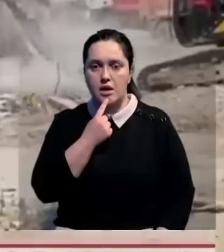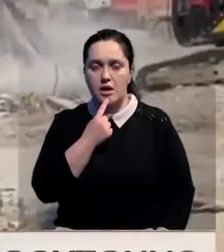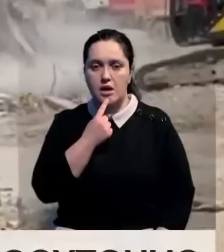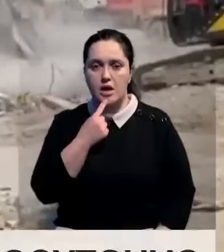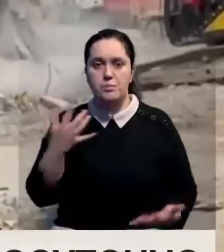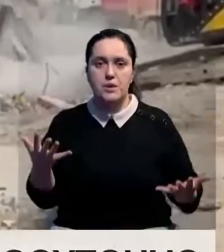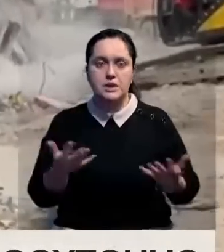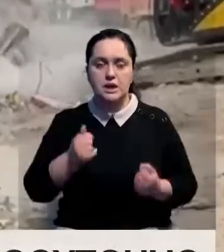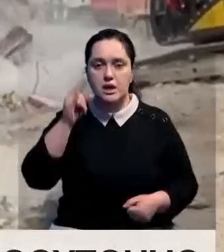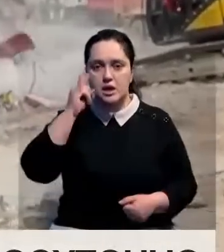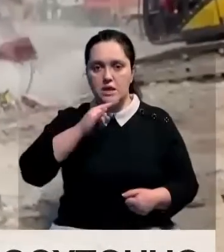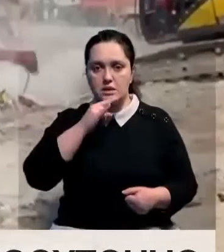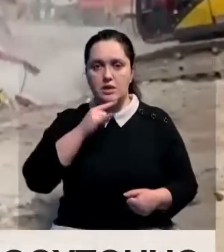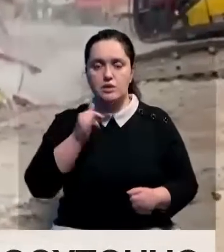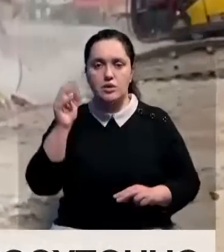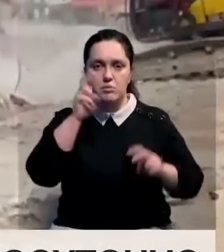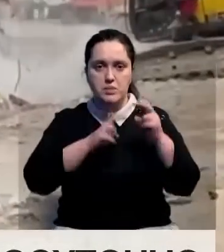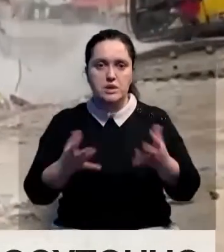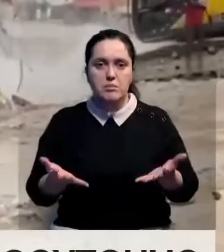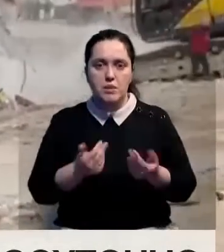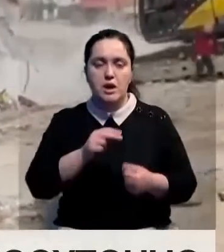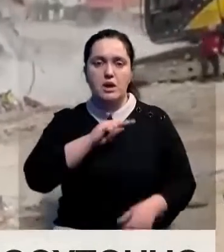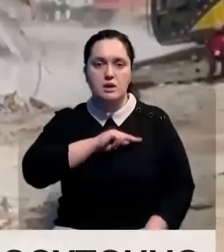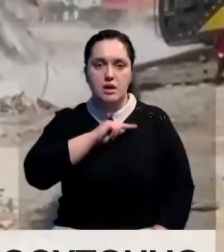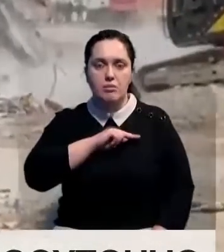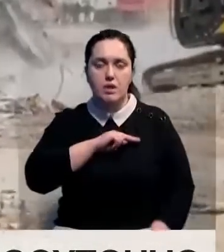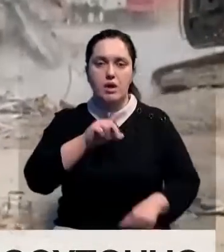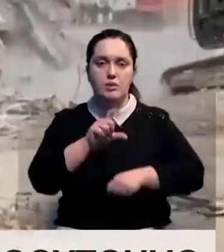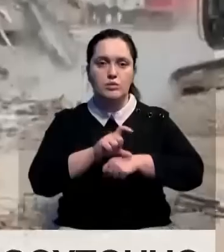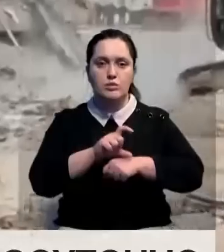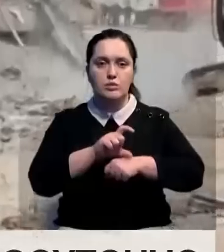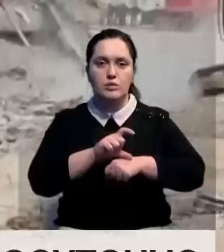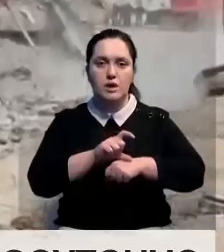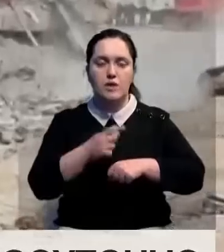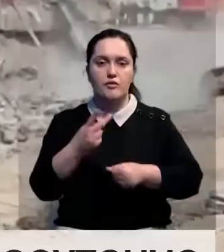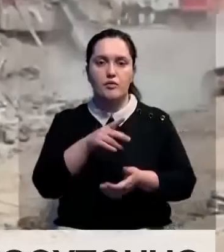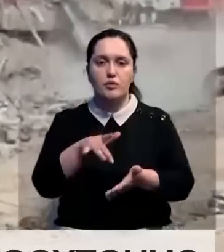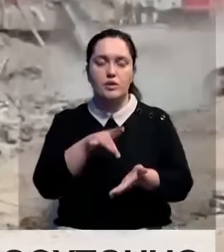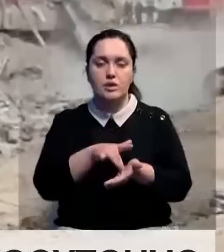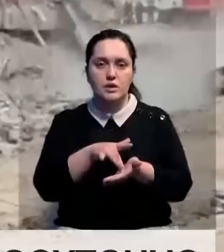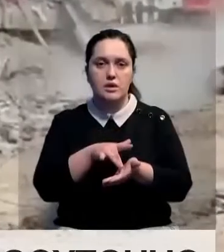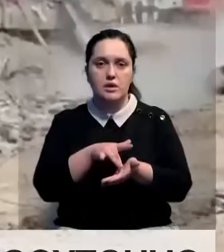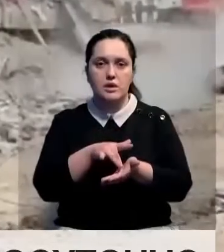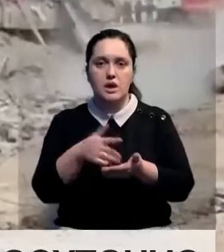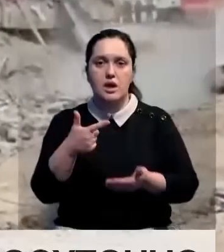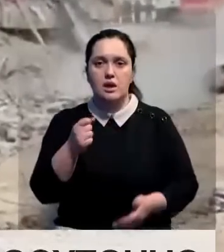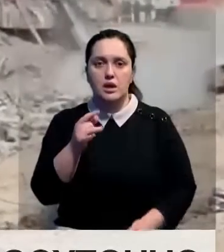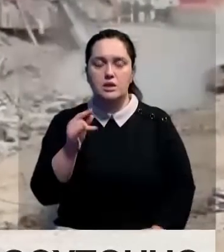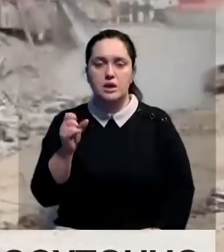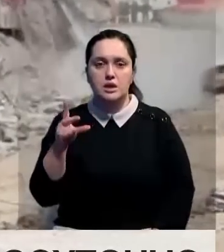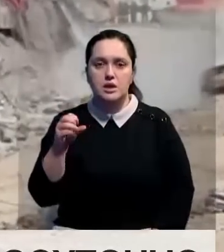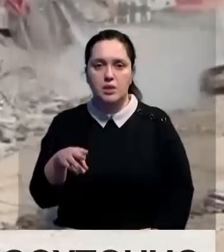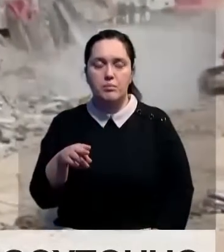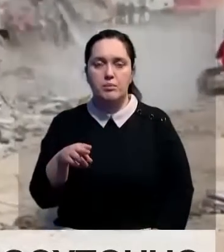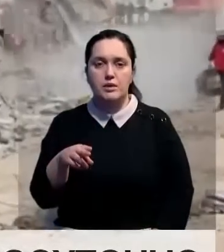Казахстана проводит поисково-спасательные работы в Турецкой Республике в двух городах. Это Казиантеп и